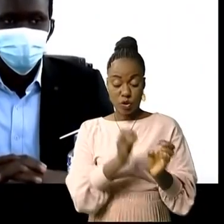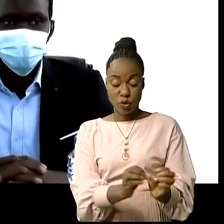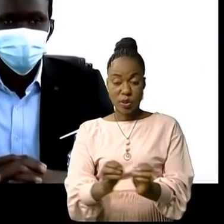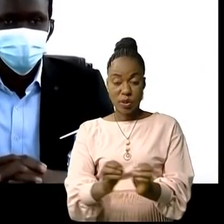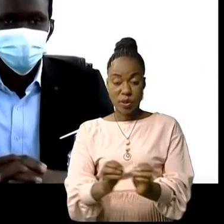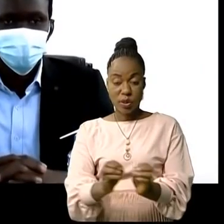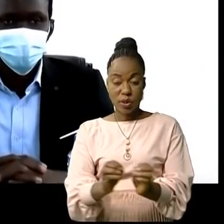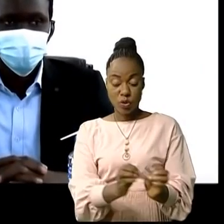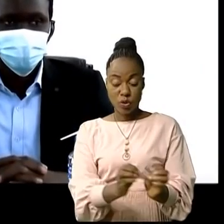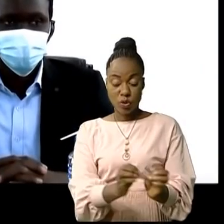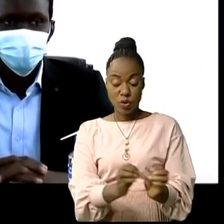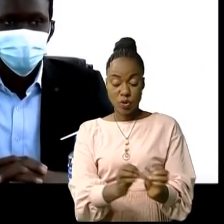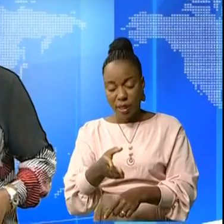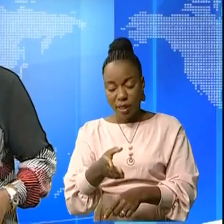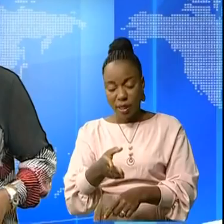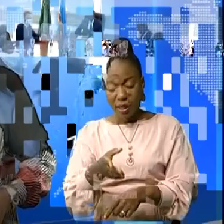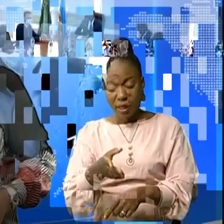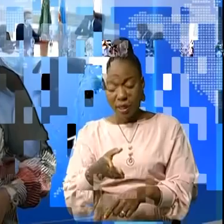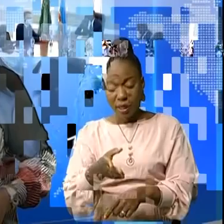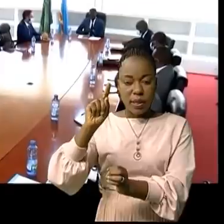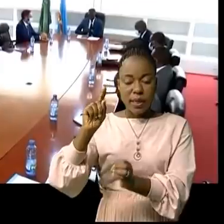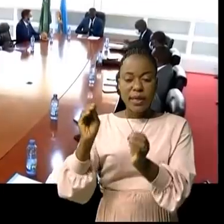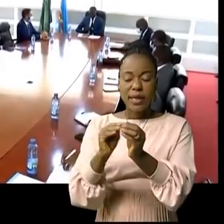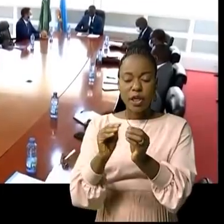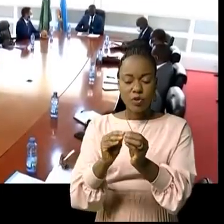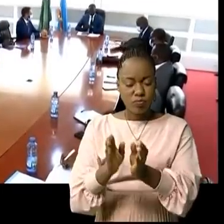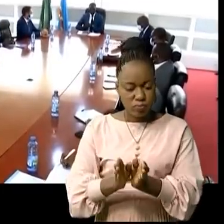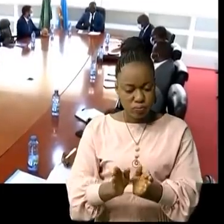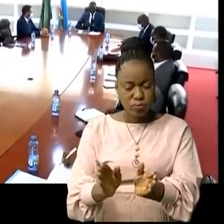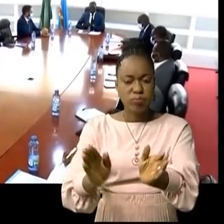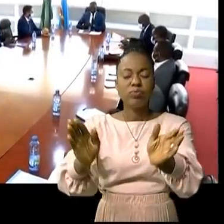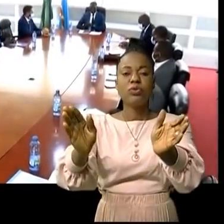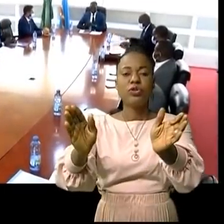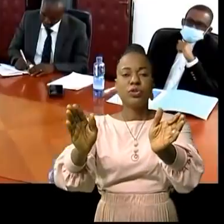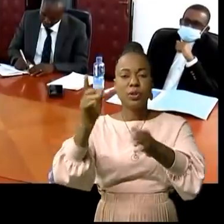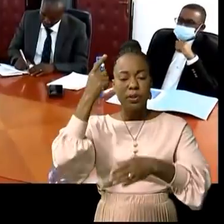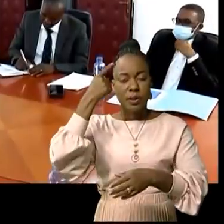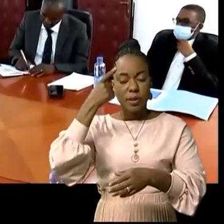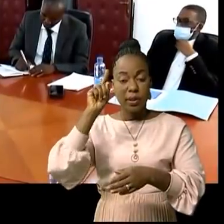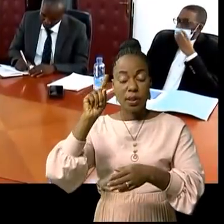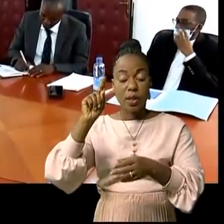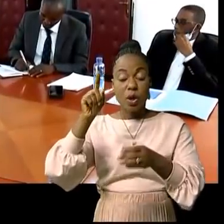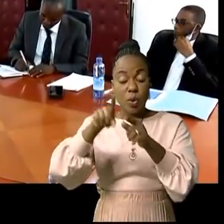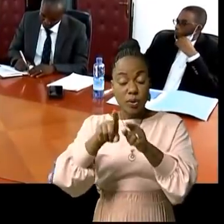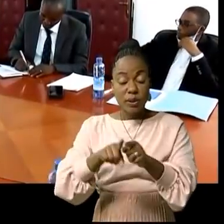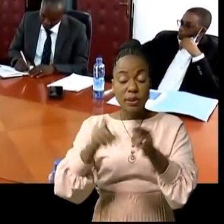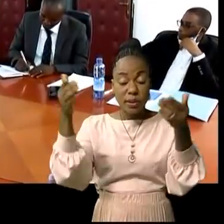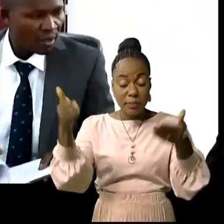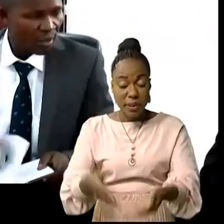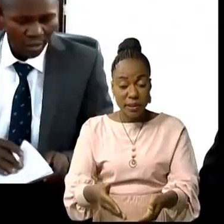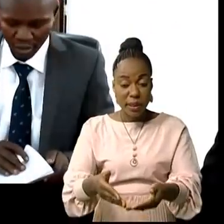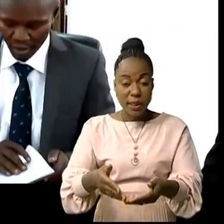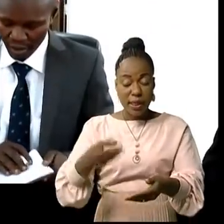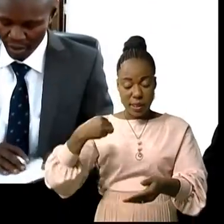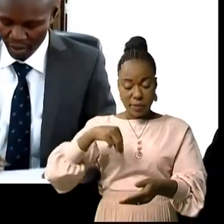internationale de la démocratique. Réunion élargie à quelques membres de la présidence et aux experts du ministère des Affaires